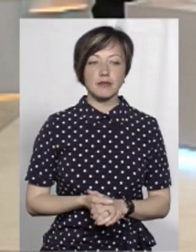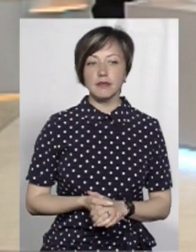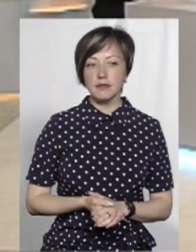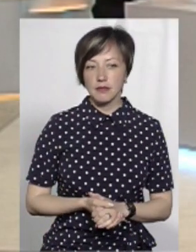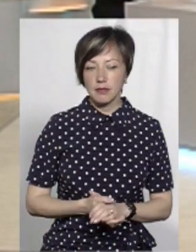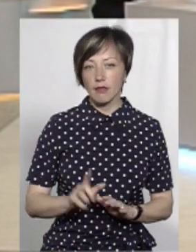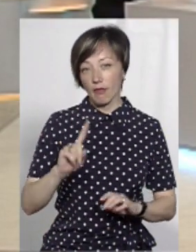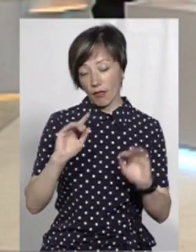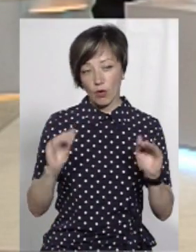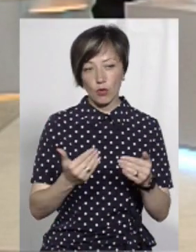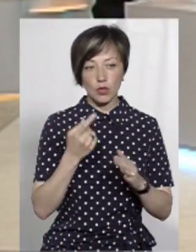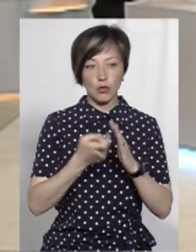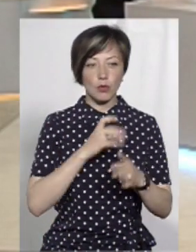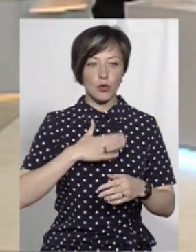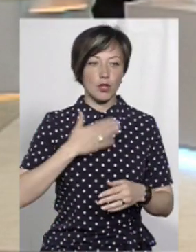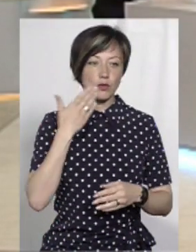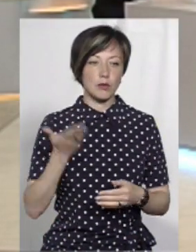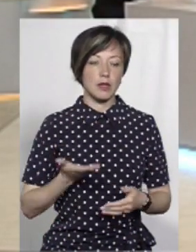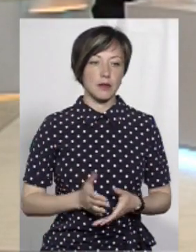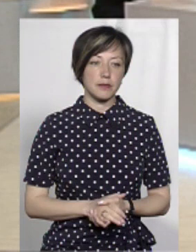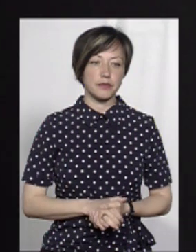спершу коротка довідка про нашого спікера.